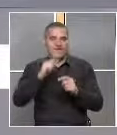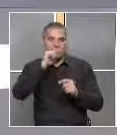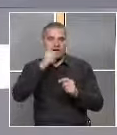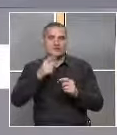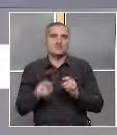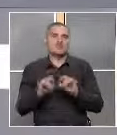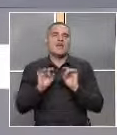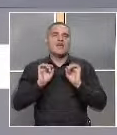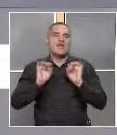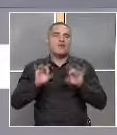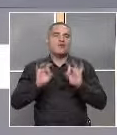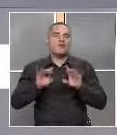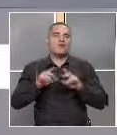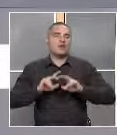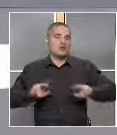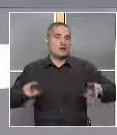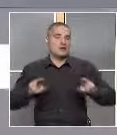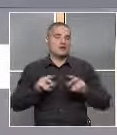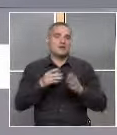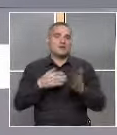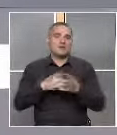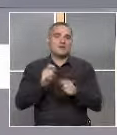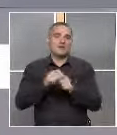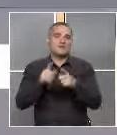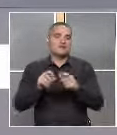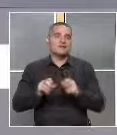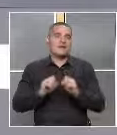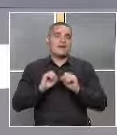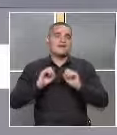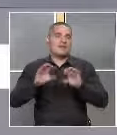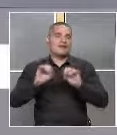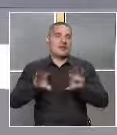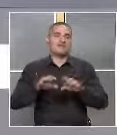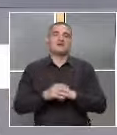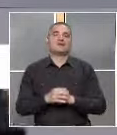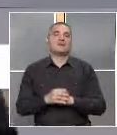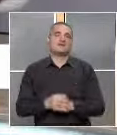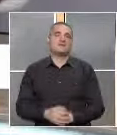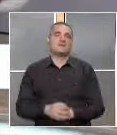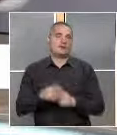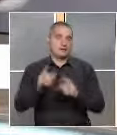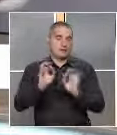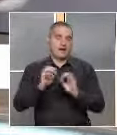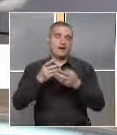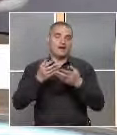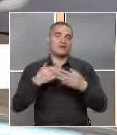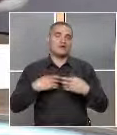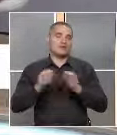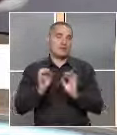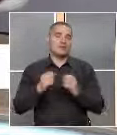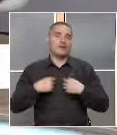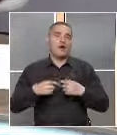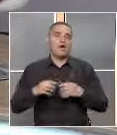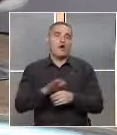да се информират и родителите. Затова правим и тези предавания. Така, наистина много сте права. Това е и нашата